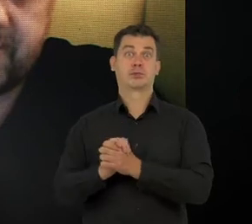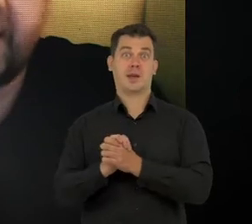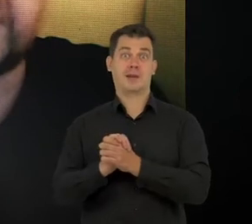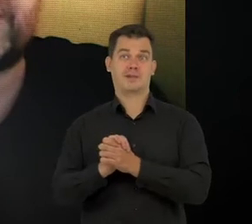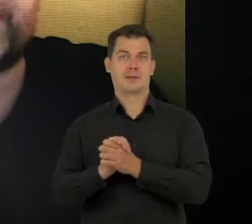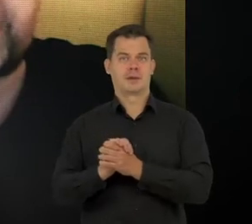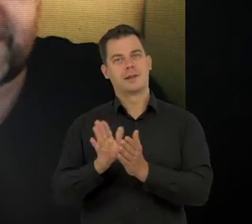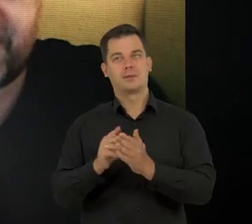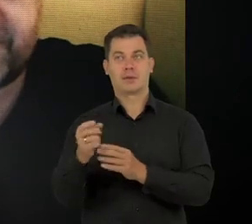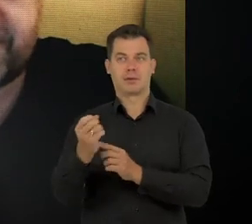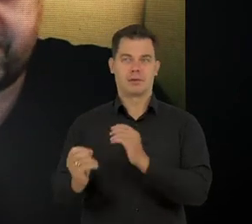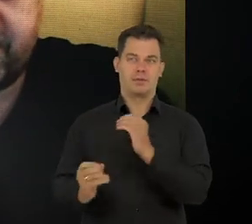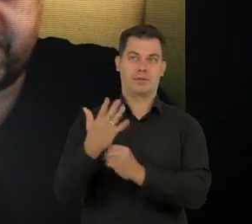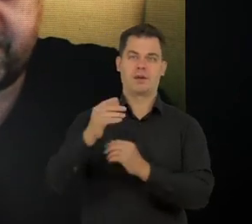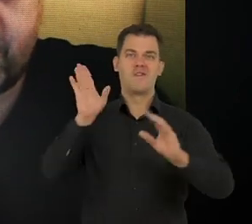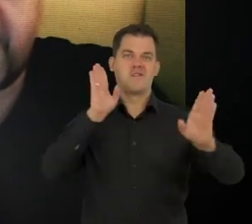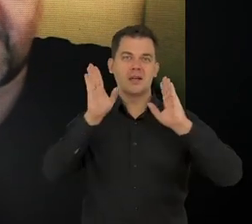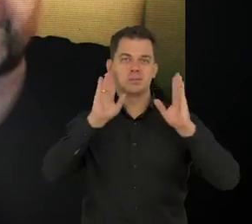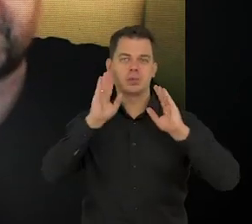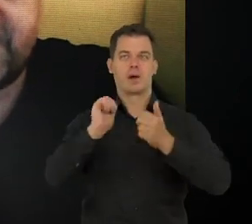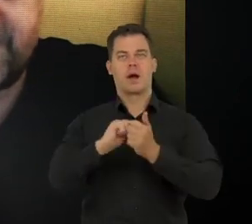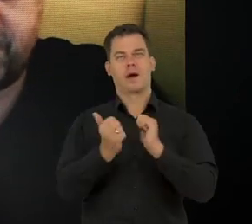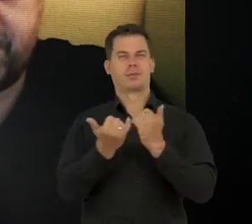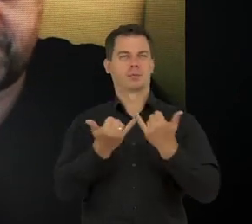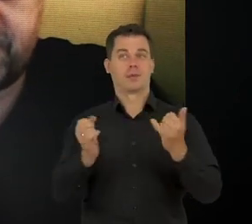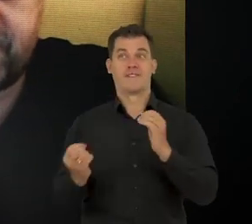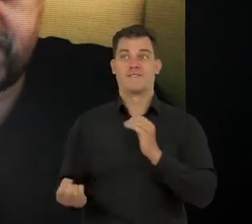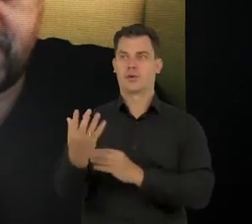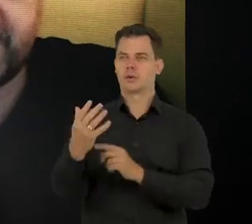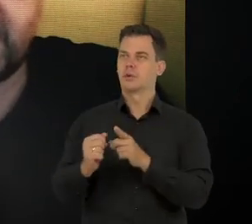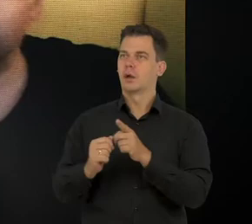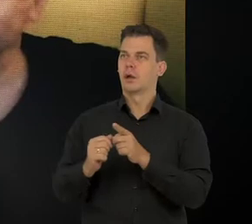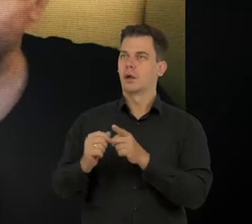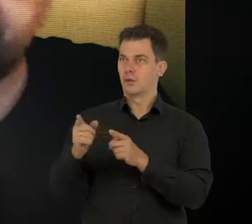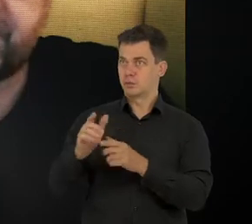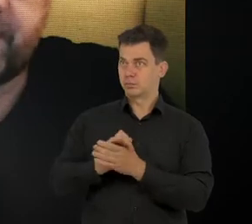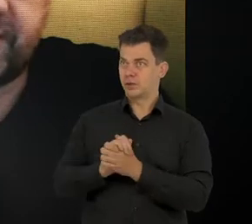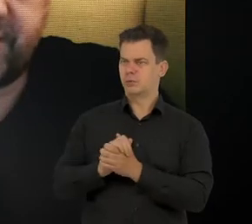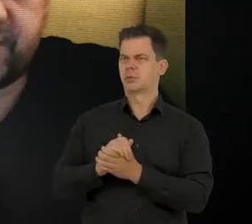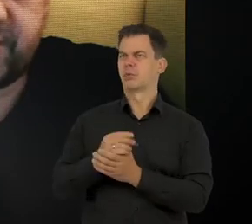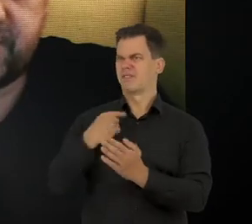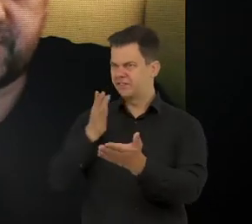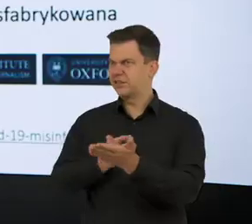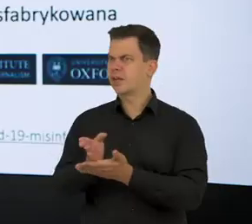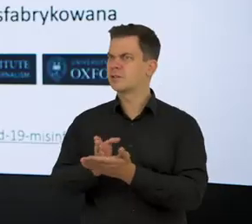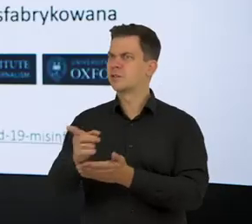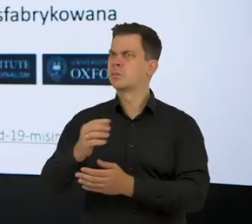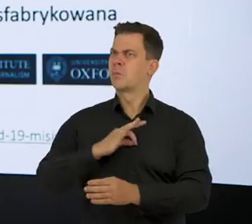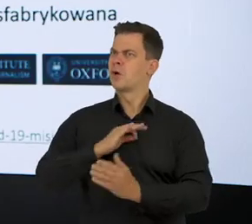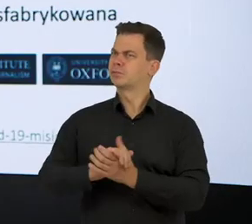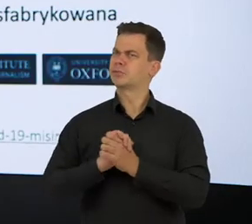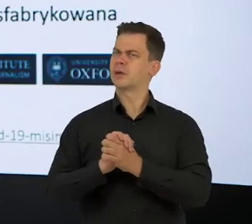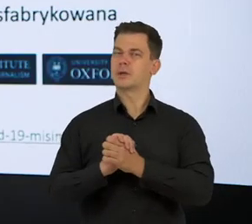przyjacielem, jeżeli puszcza coś na Facebooku albo w jakimś innym medium społecznościowym, to żeby mu nie wierzyć. Oczywiście, czyli